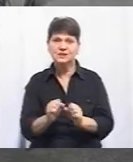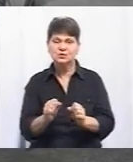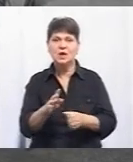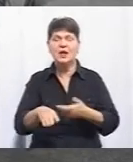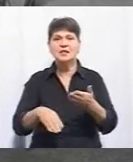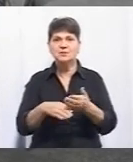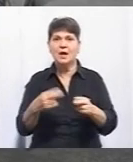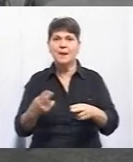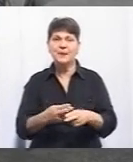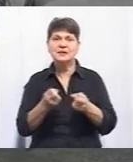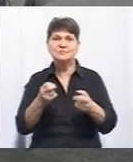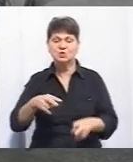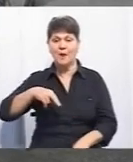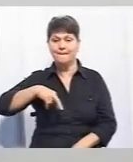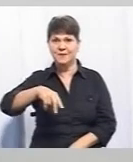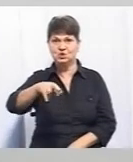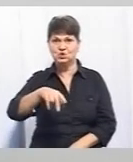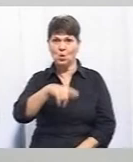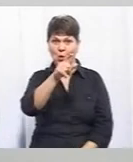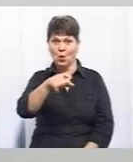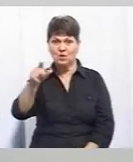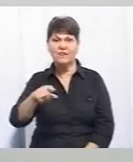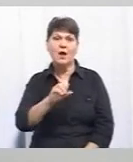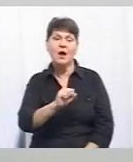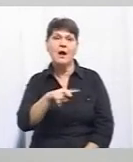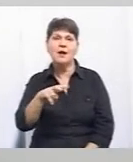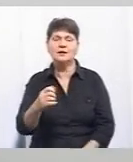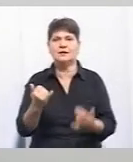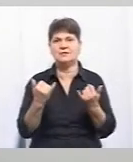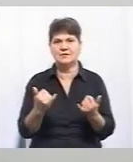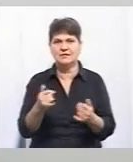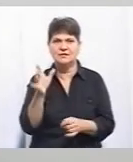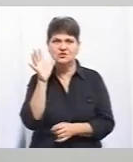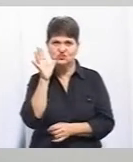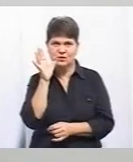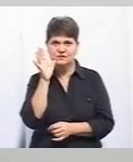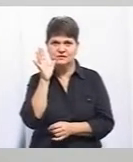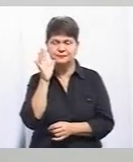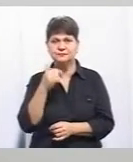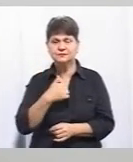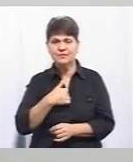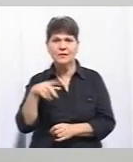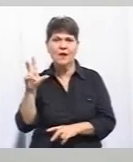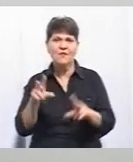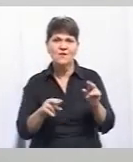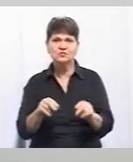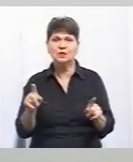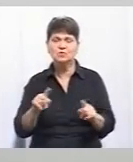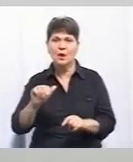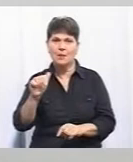сприятиме безпечному переходу пішоходів, але на даний час я вважаю, що